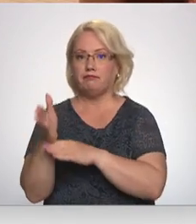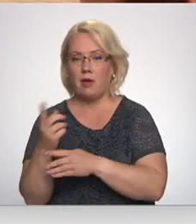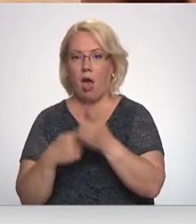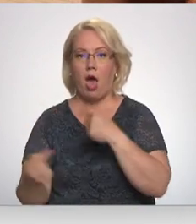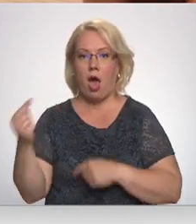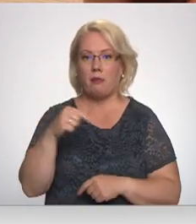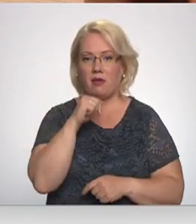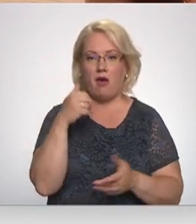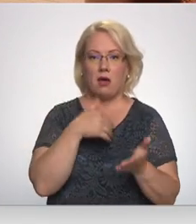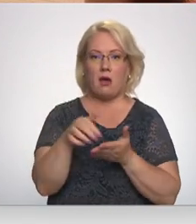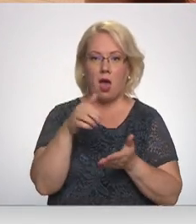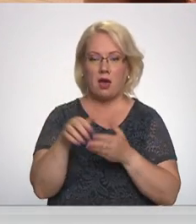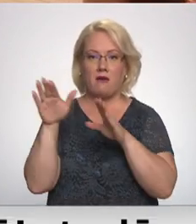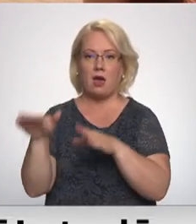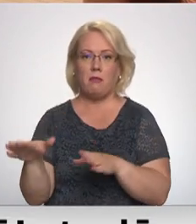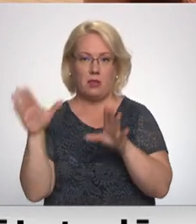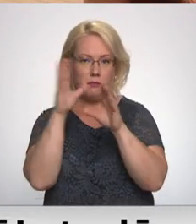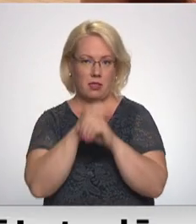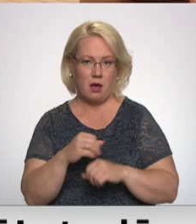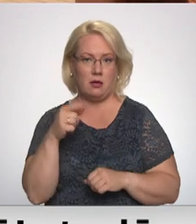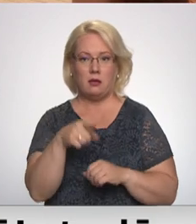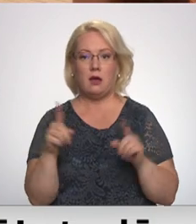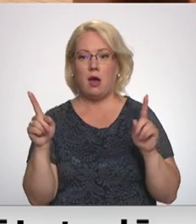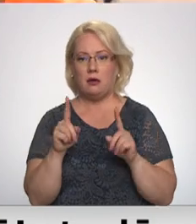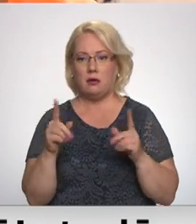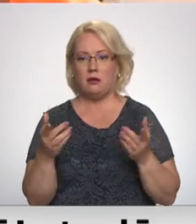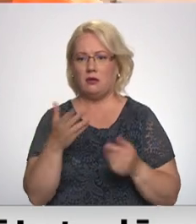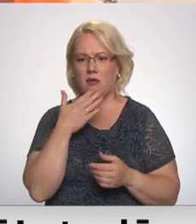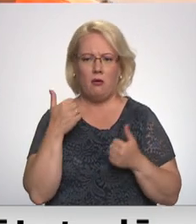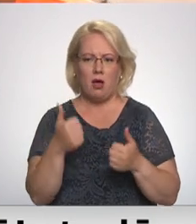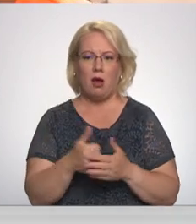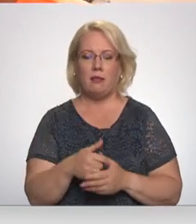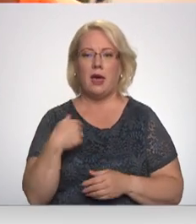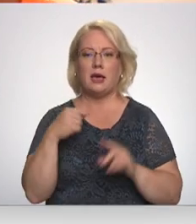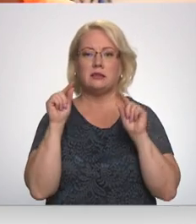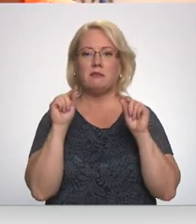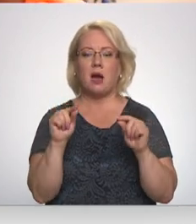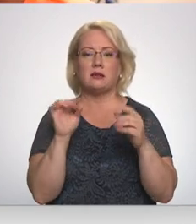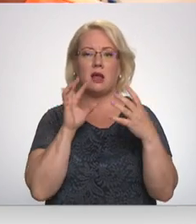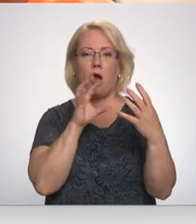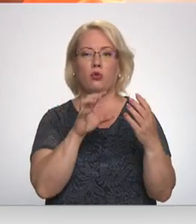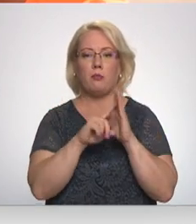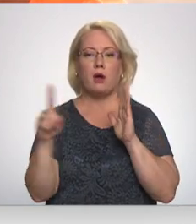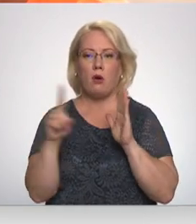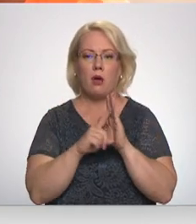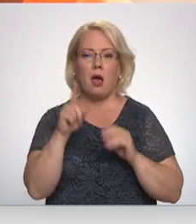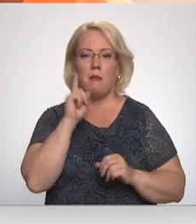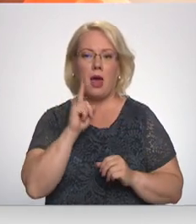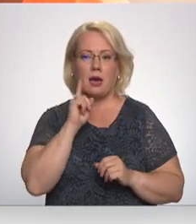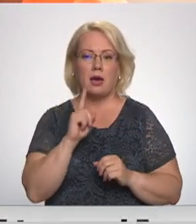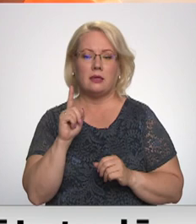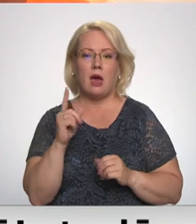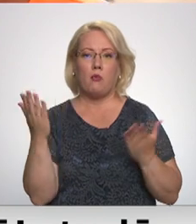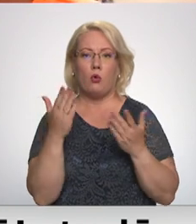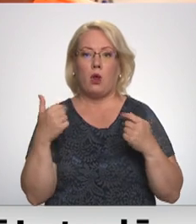mīvoja, vai jopalīk panakti. Tas arī ir. Nu, baigi gan labi. Es ļoti maz braucu ar autobusiem, bet pagādam neko. Pagādam visi autobusi,